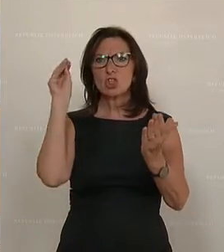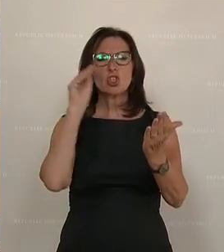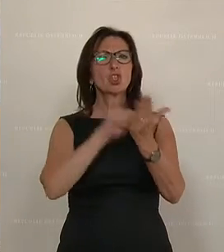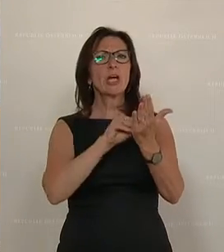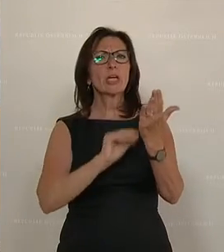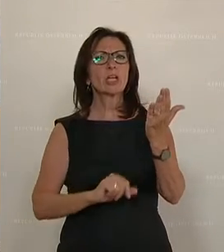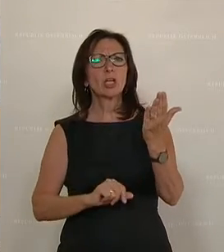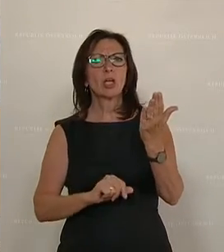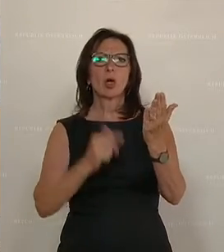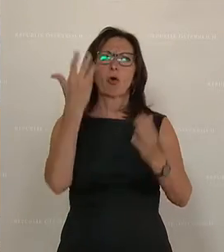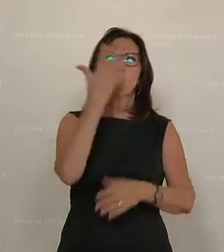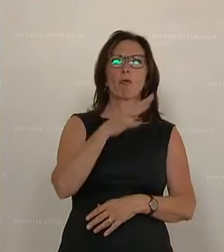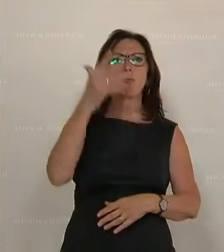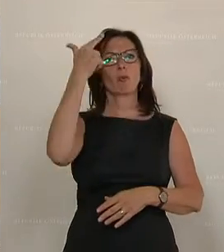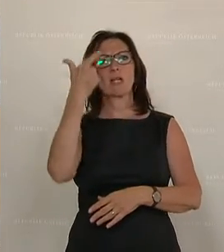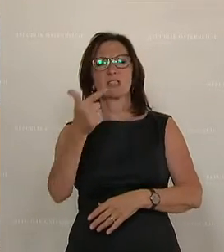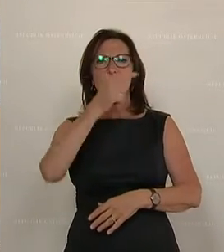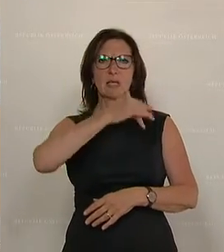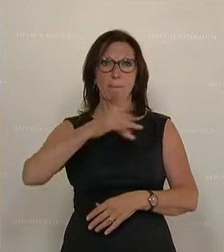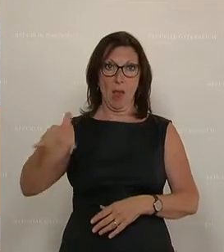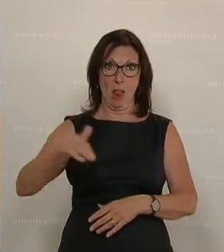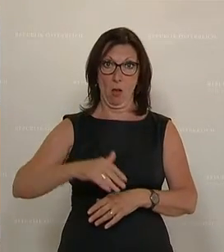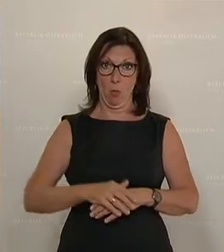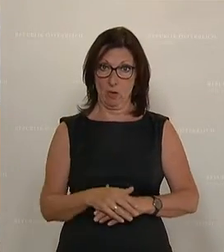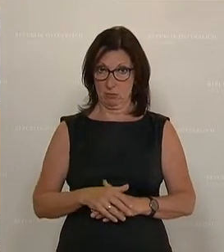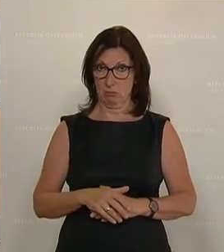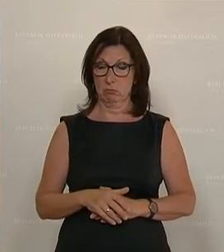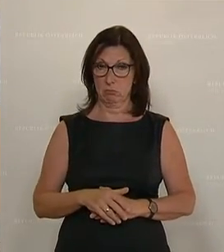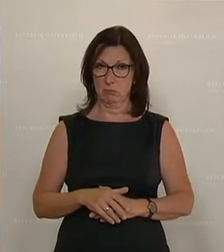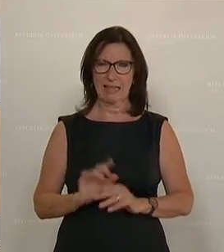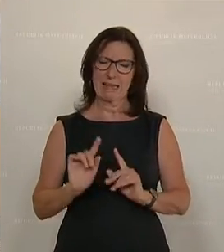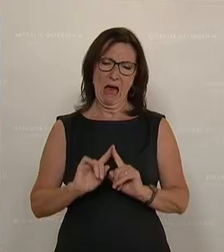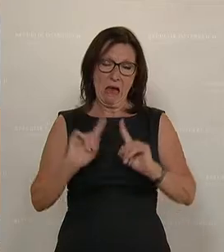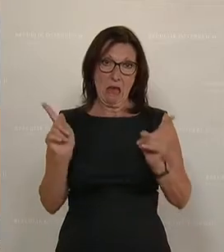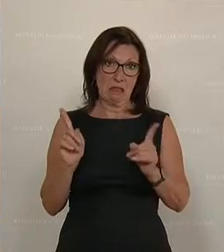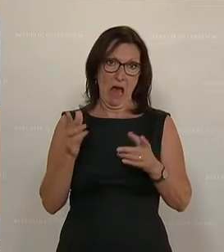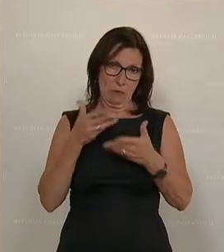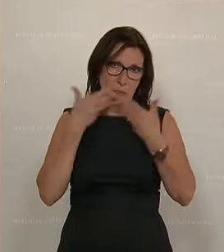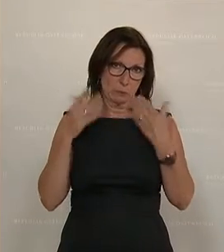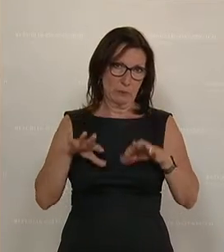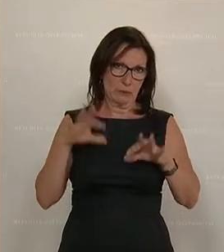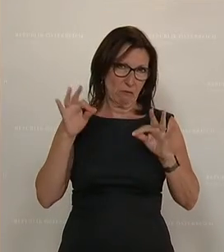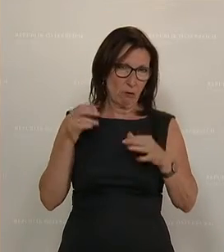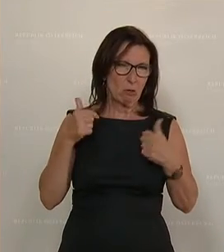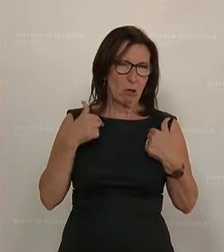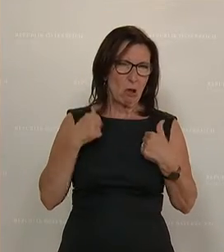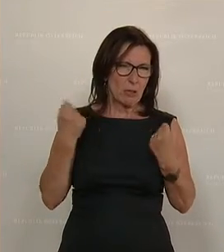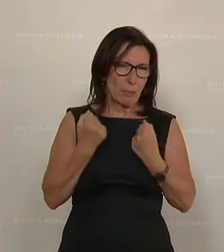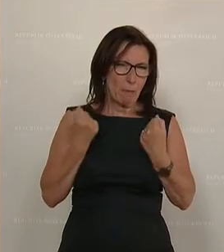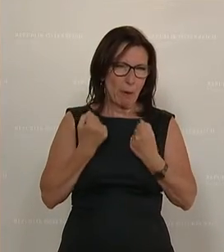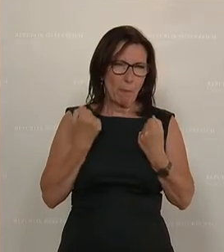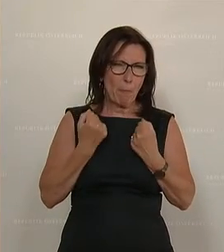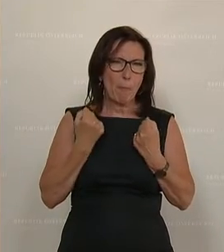520 Millionen, die anderen habe ich nicht gefunden. Und ich habe mir die Mühe gemacht